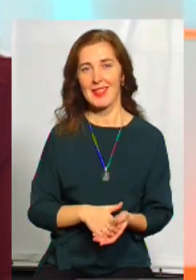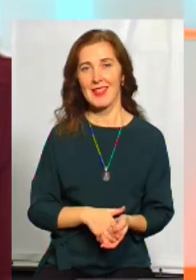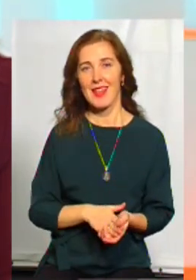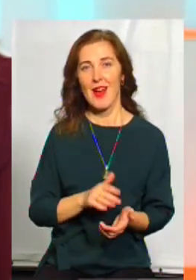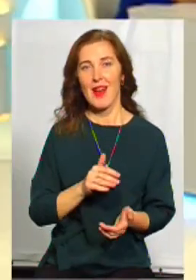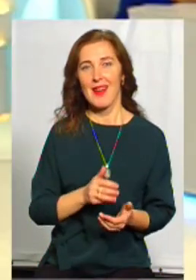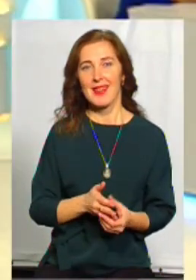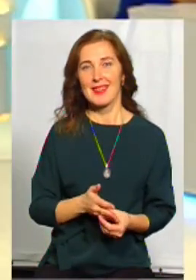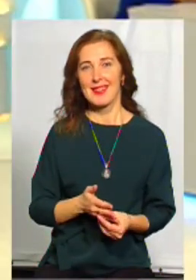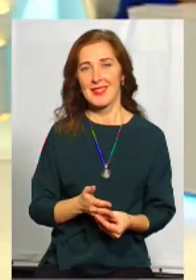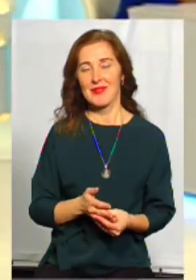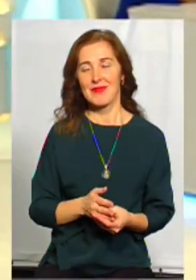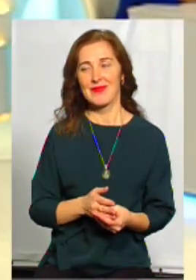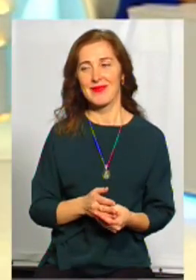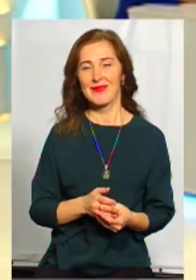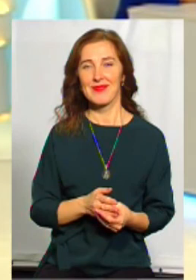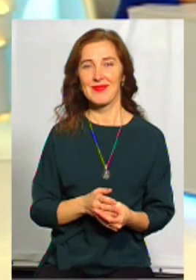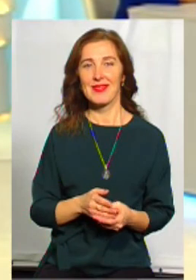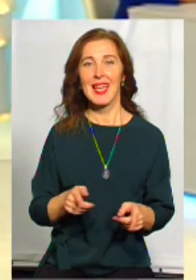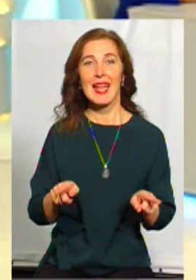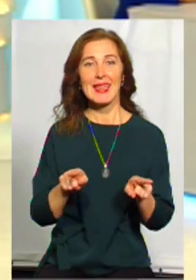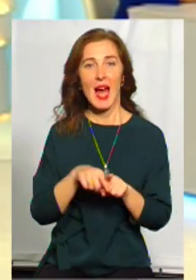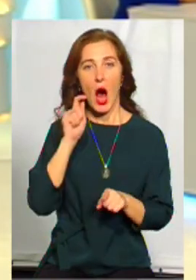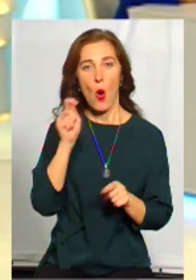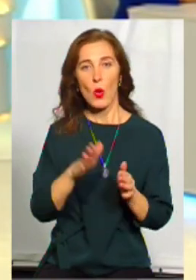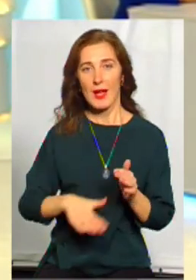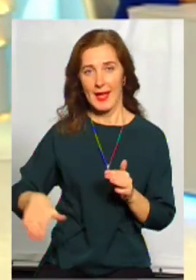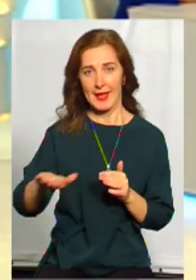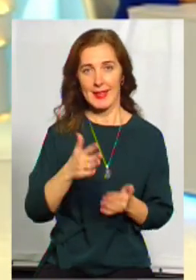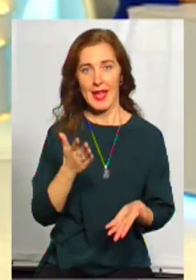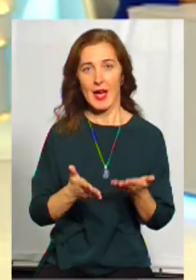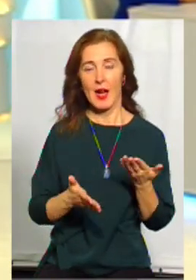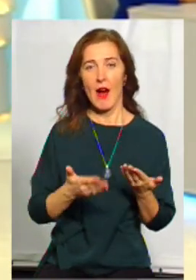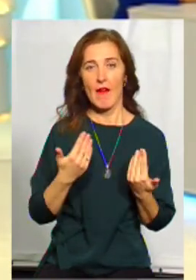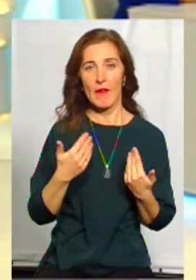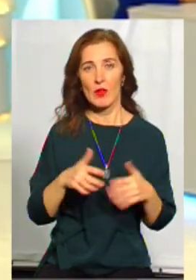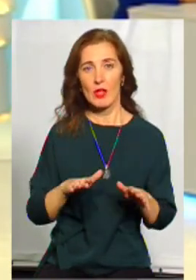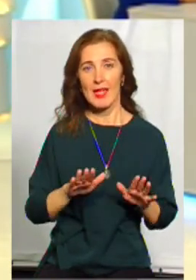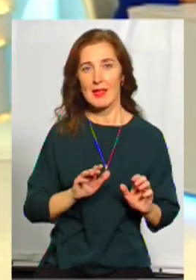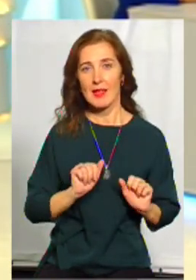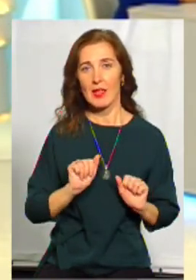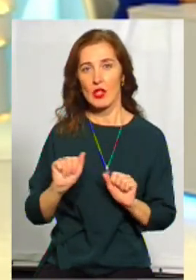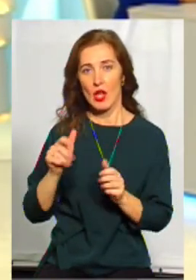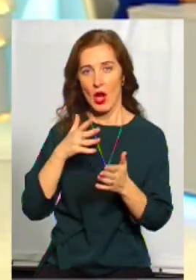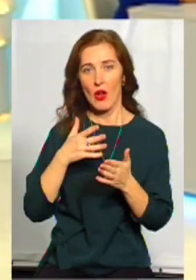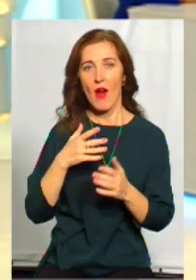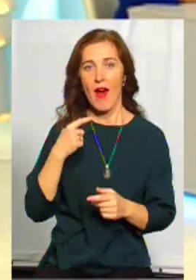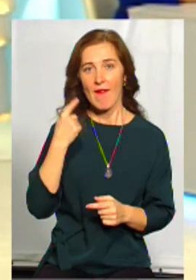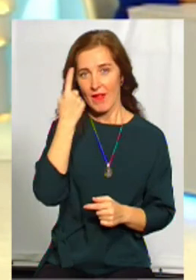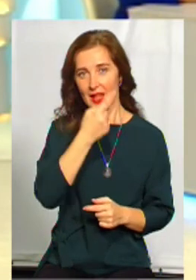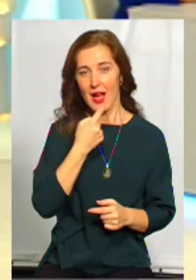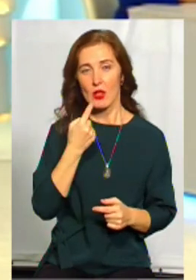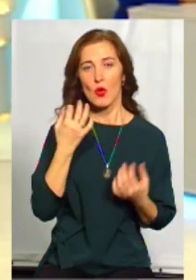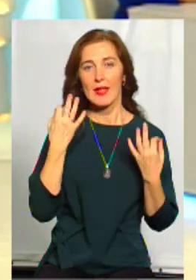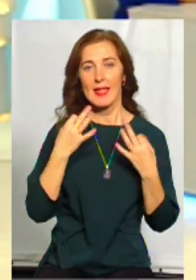оптимістичні. Та Україна, яка вже повстала сьогодні, захищаючи власну незалежність, вона